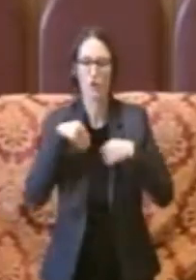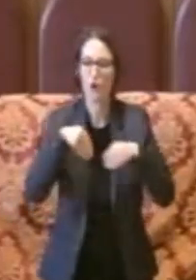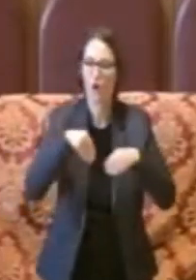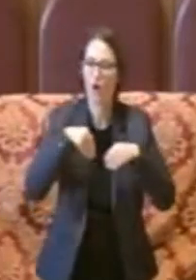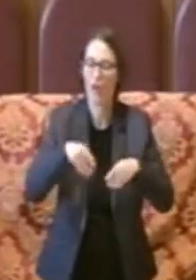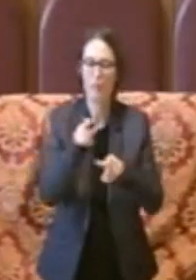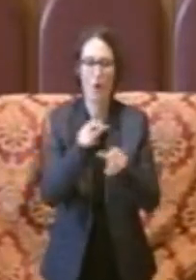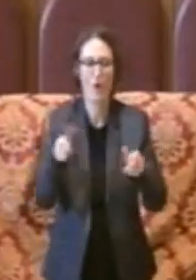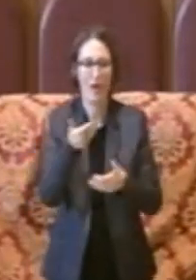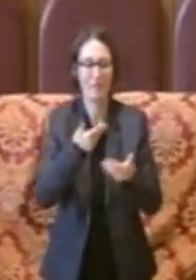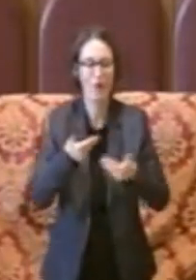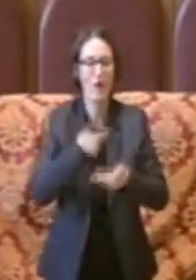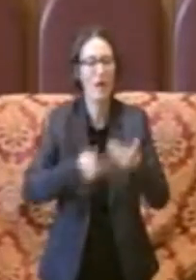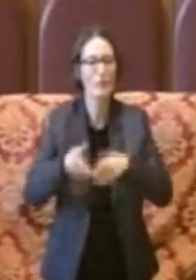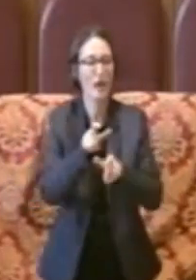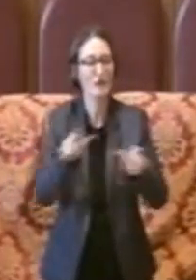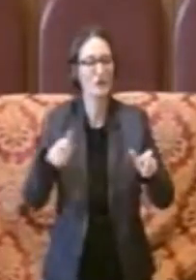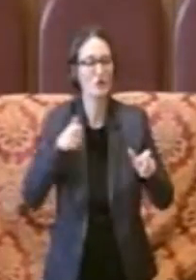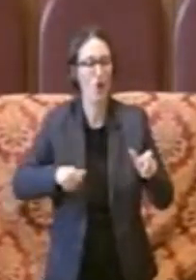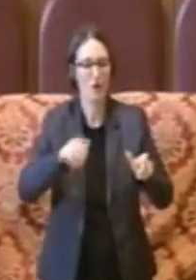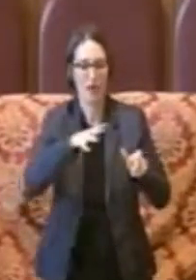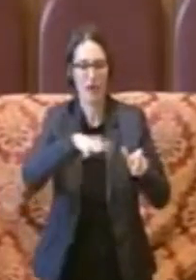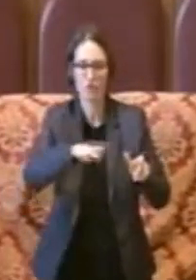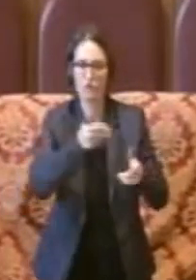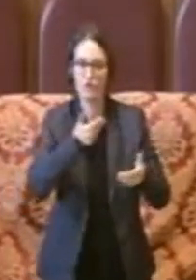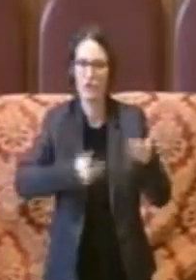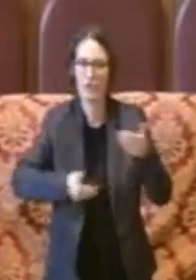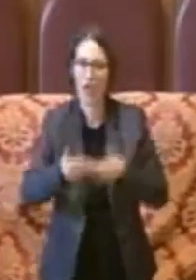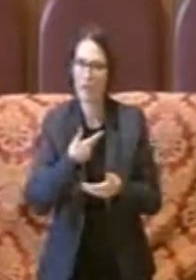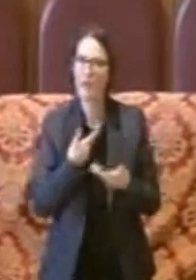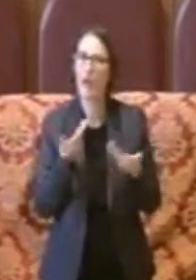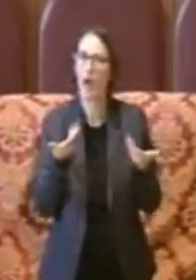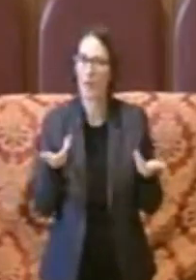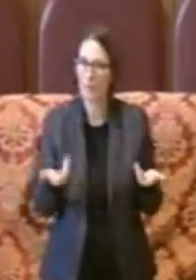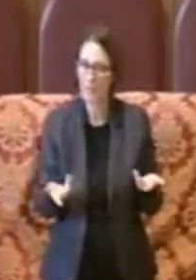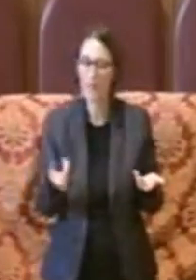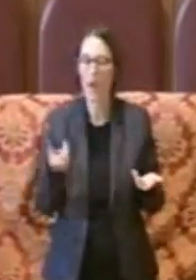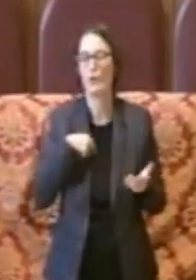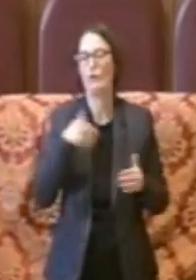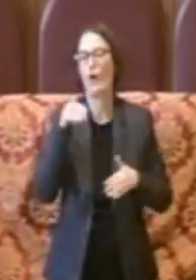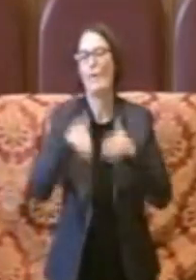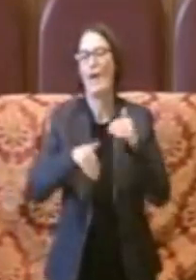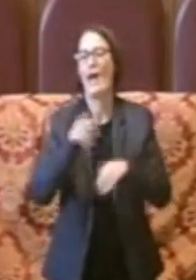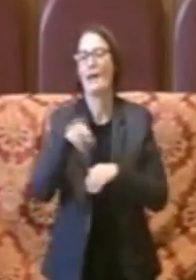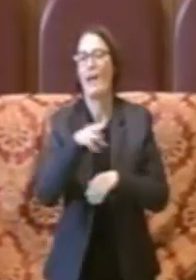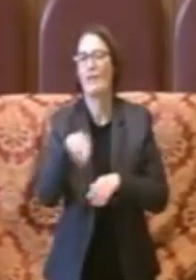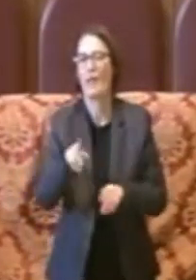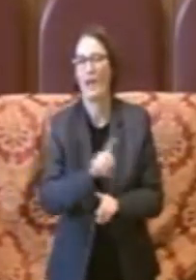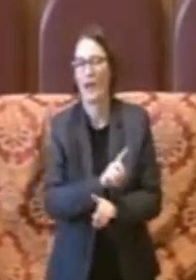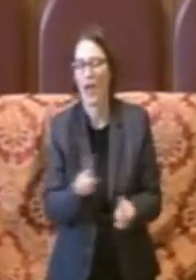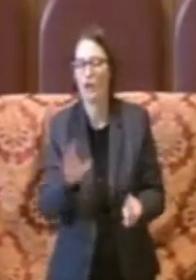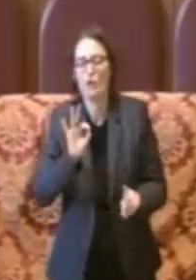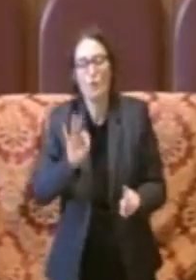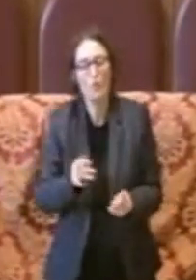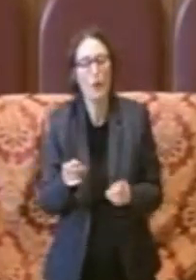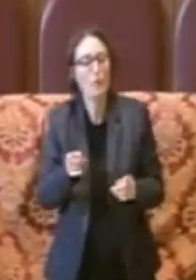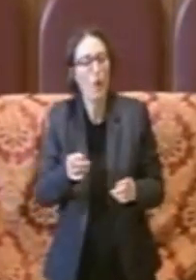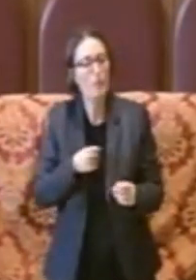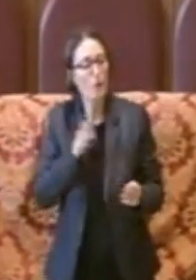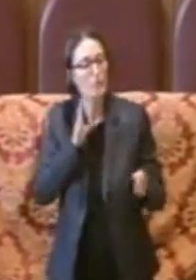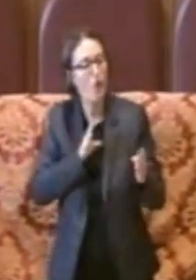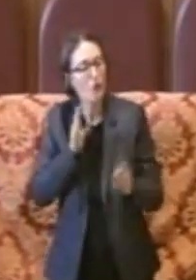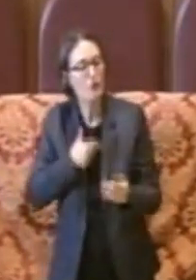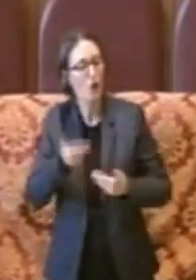fabbisogni perché appunto non si tratta di un referendum ma si tratta di un momento di collaborazione, di